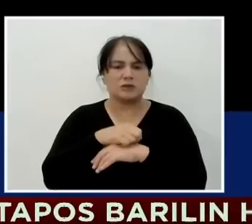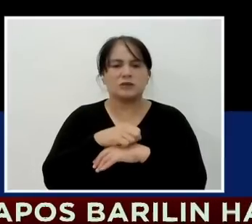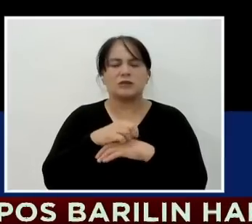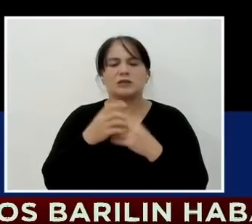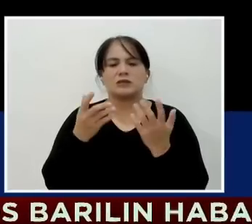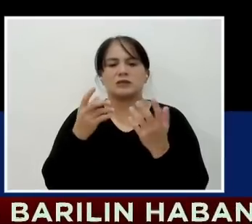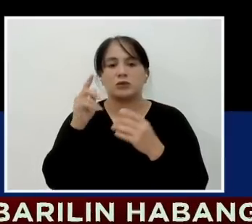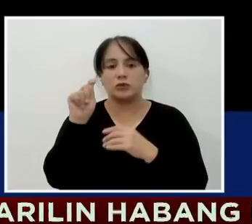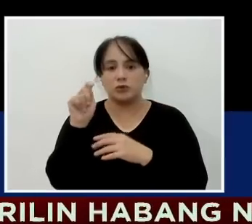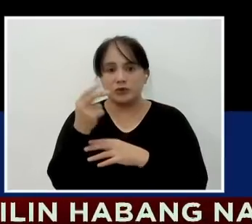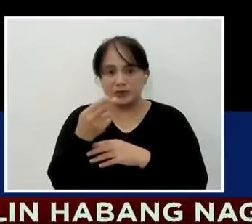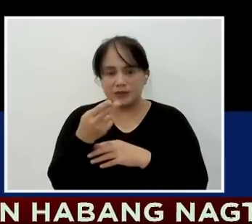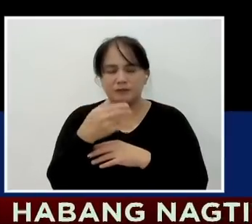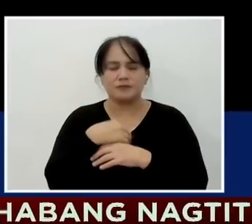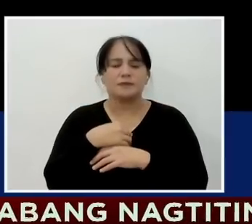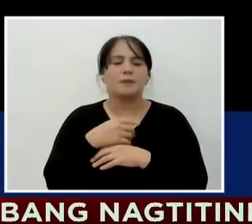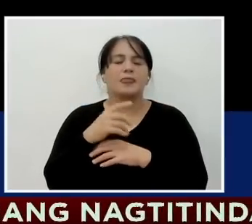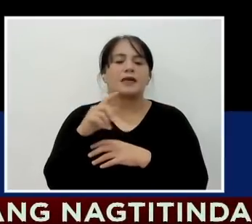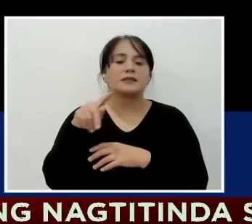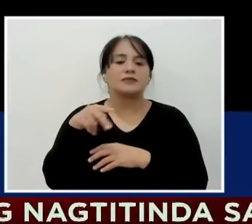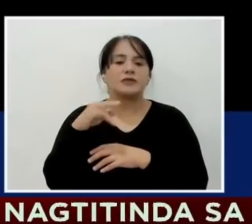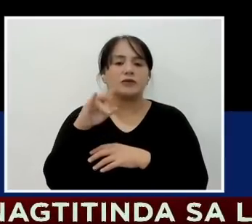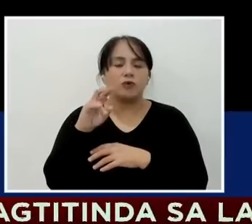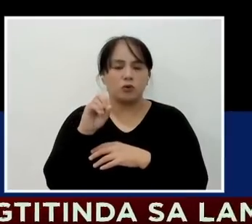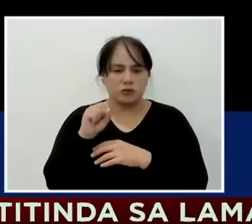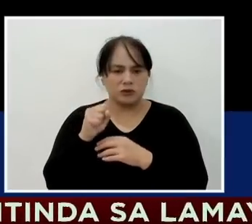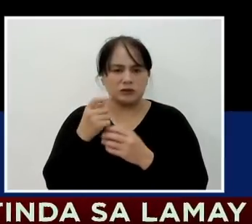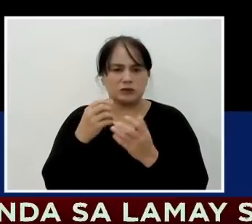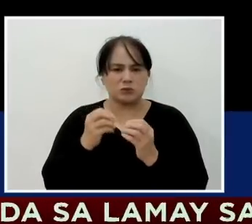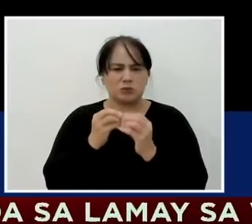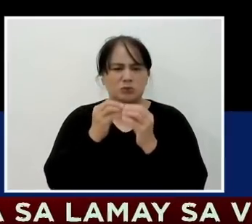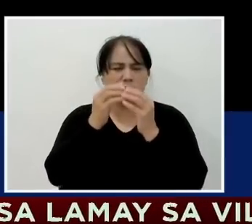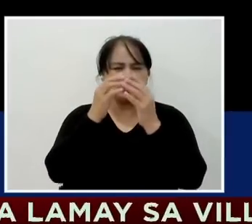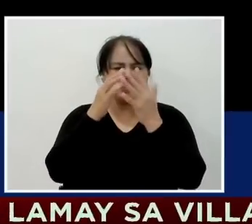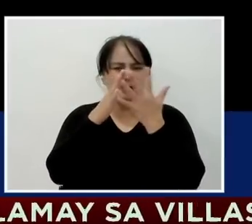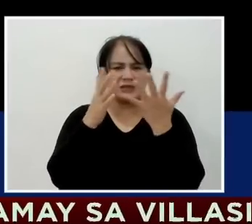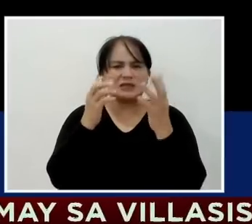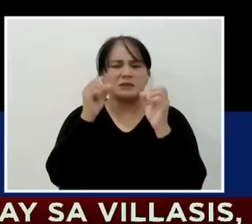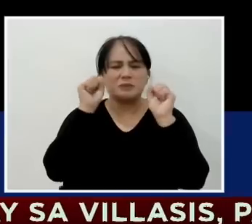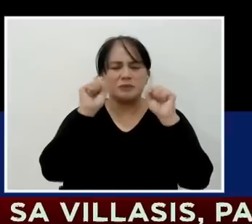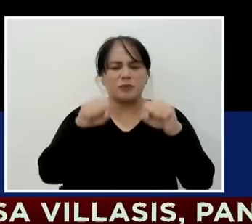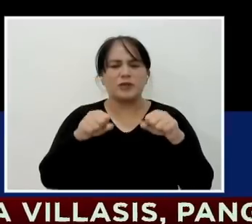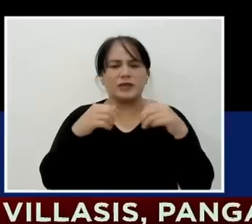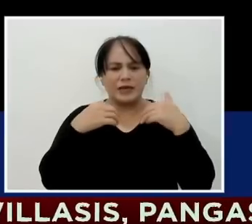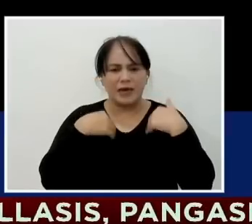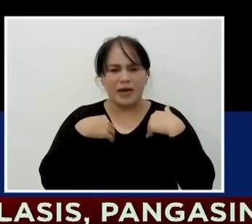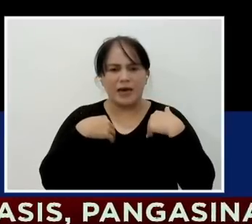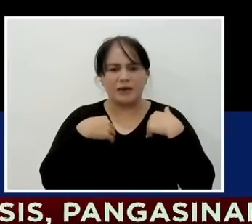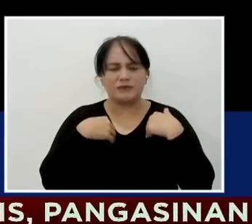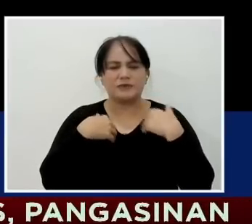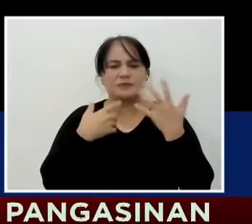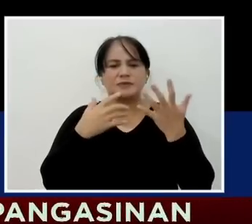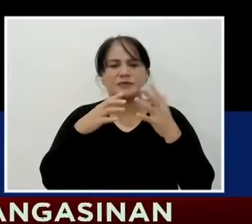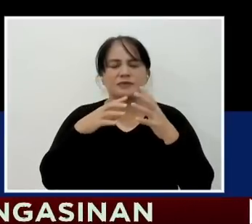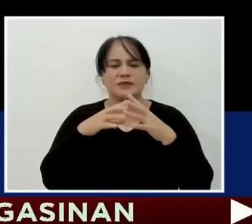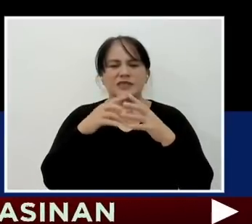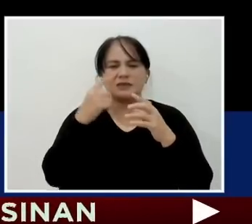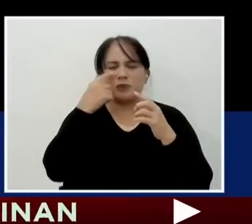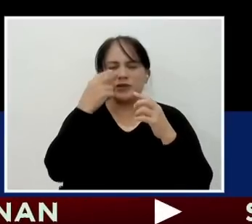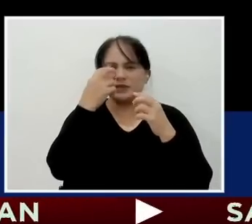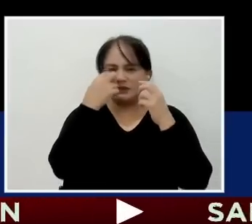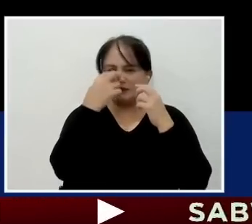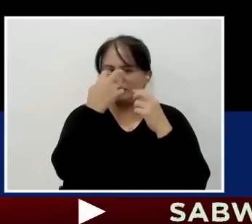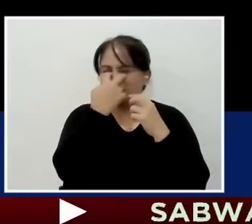Webes. Ayon sa Fee Walks, ang vog ay asidik at maaaring magdulot ng iritasyon sa mata at lalamunan.